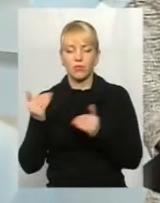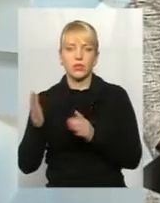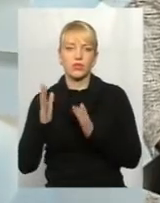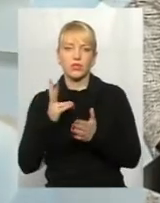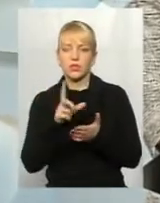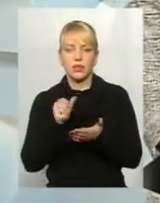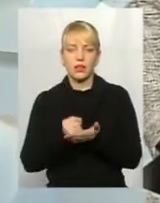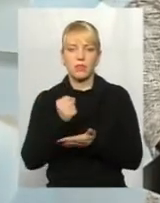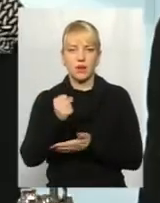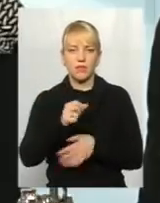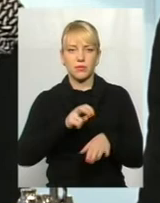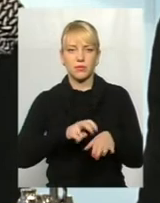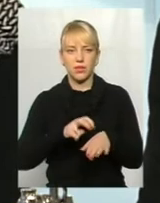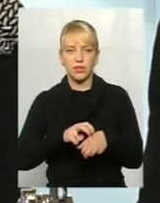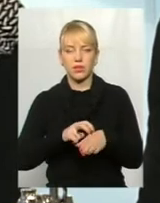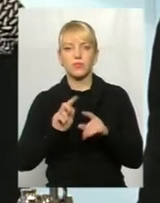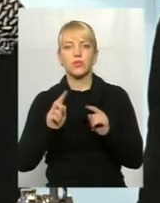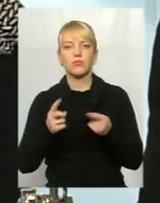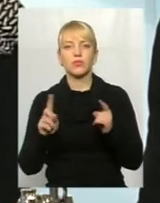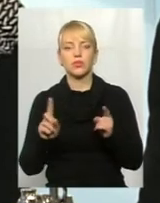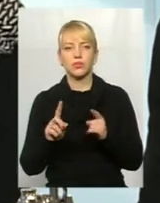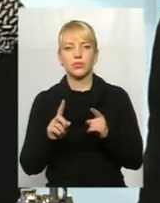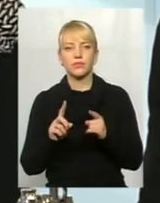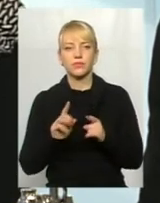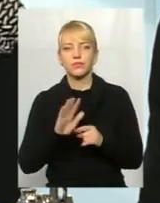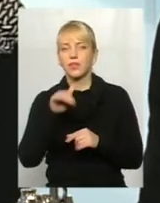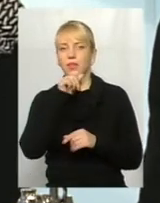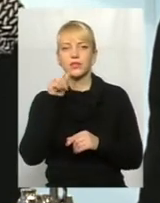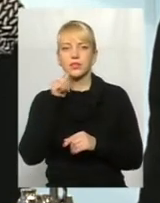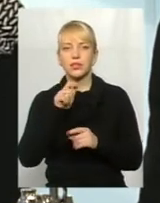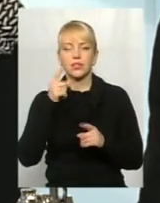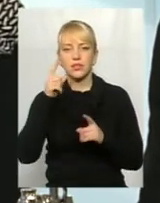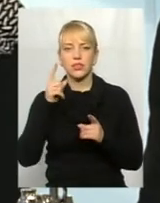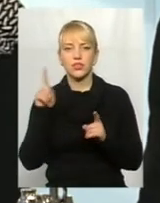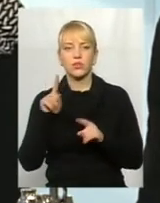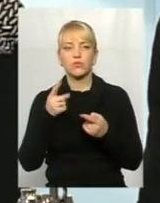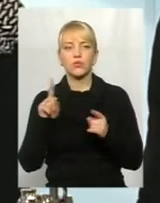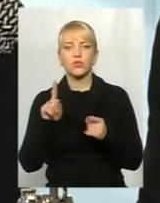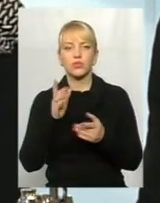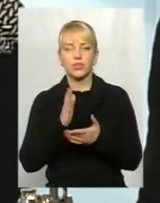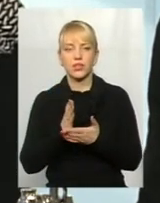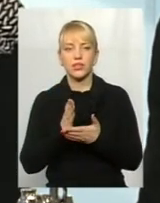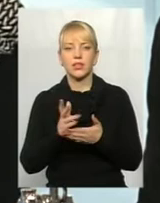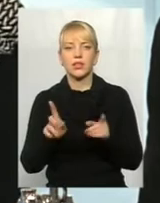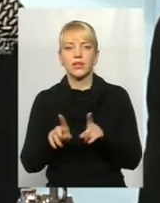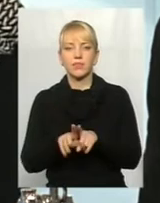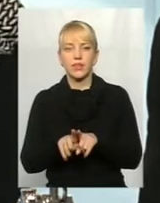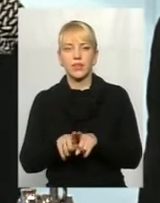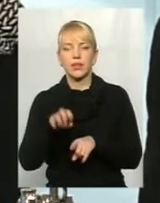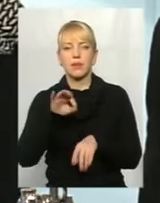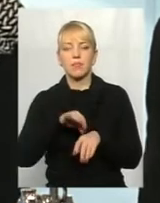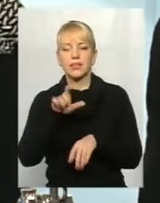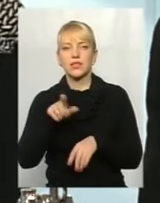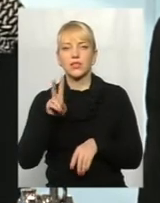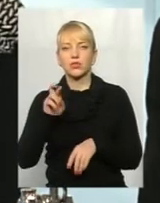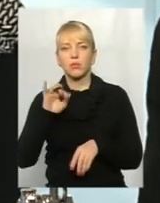за направленнями лікаря, бо не секрет, що є такі пацієнти, які